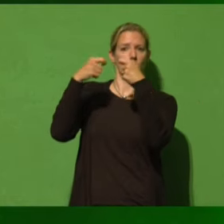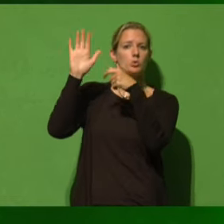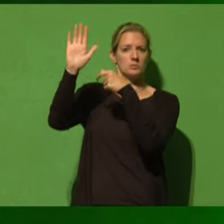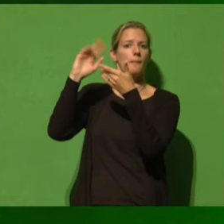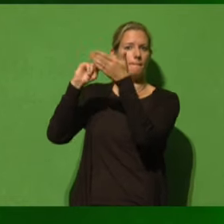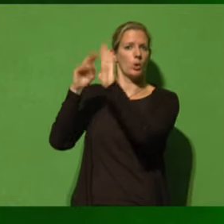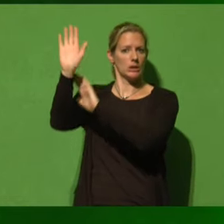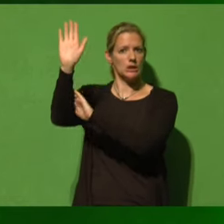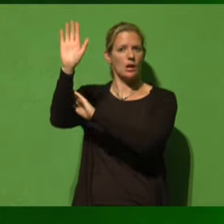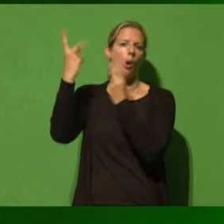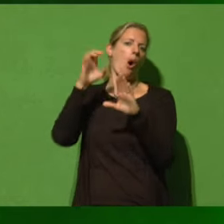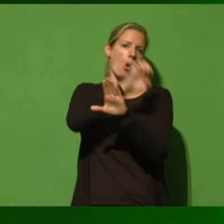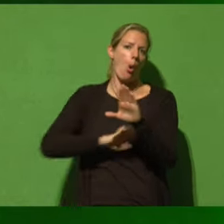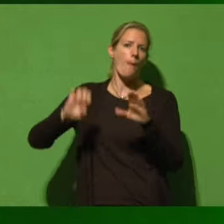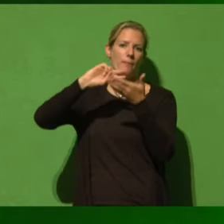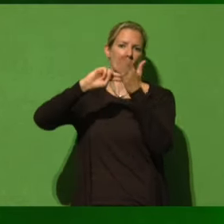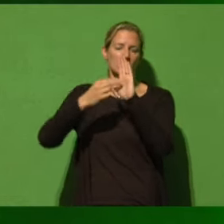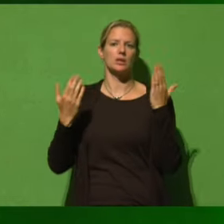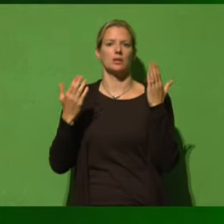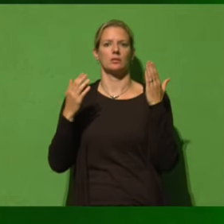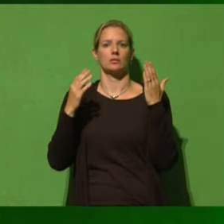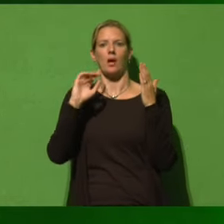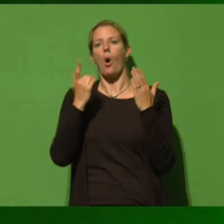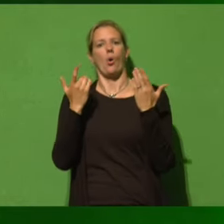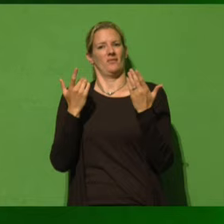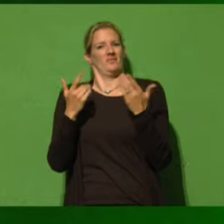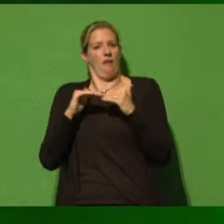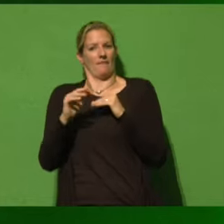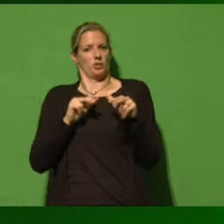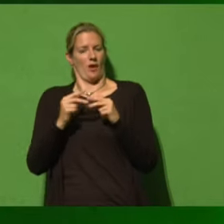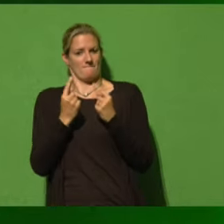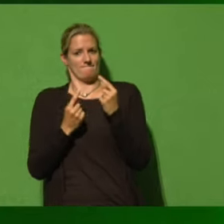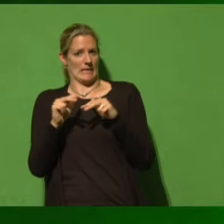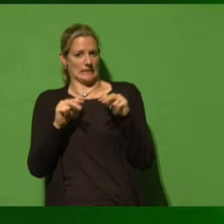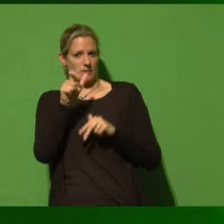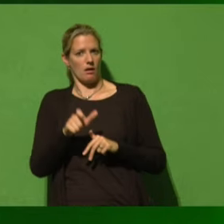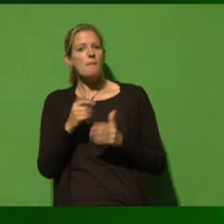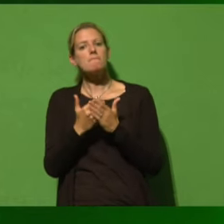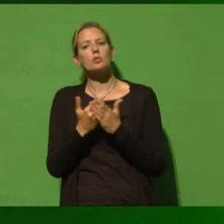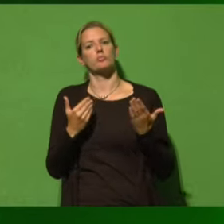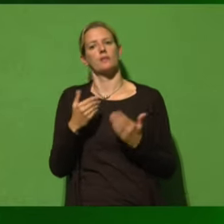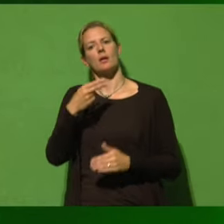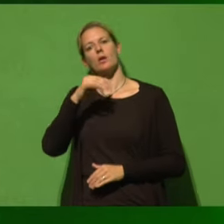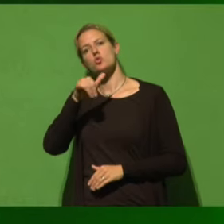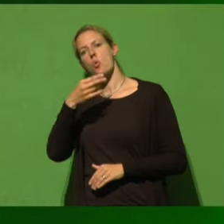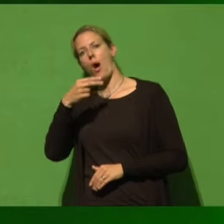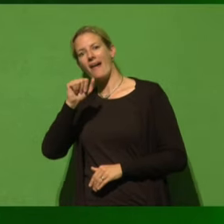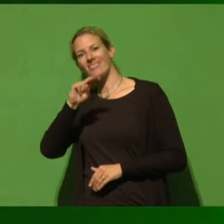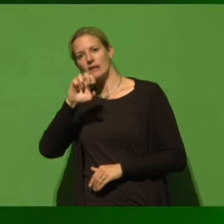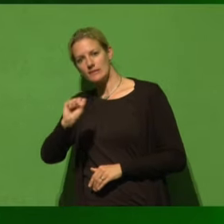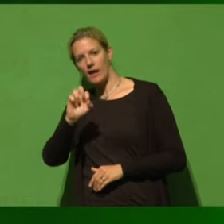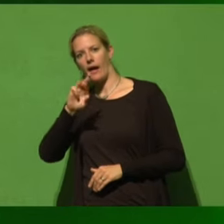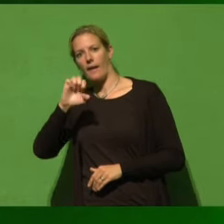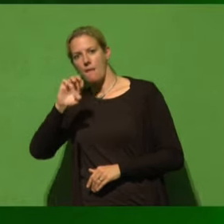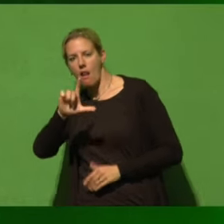auch auf europäischer Ebene. Da versuchen ja auch die grünen Landwirtschaftsminister, bei euch Johannes Remmel, einiges zu ändern. Wir haben eine Landwirtschaftspolitik,